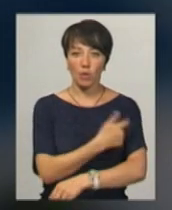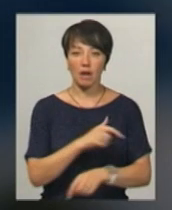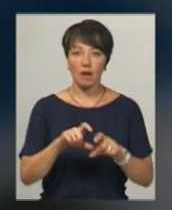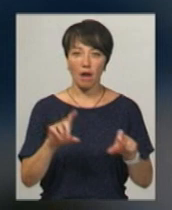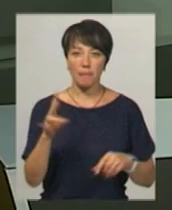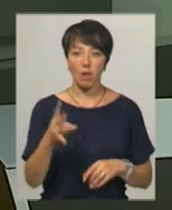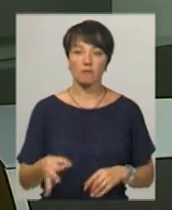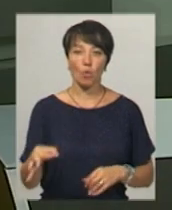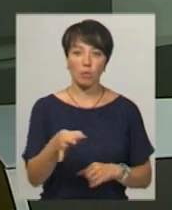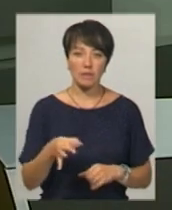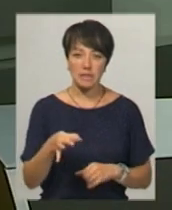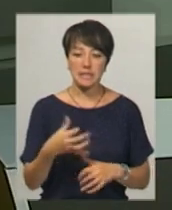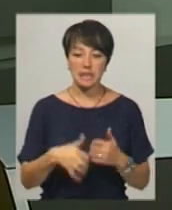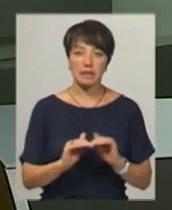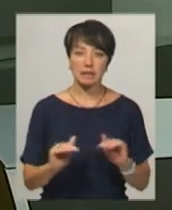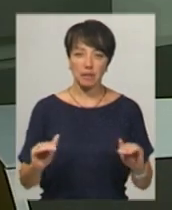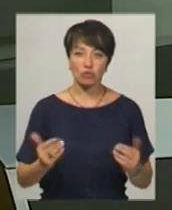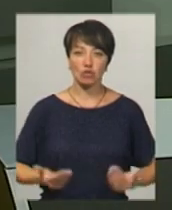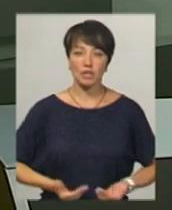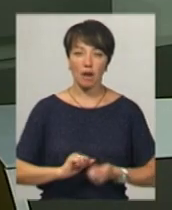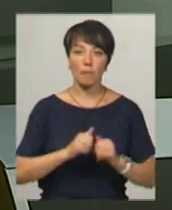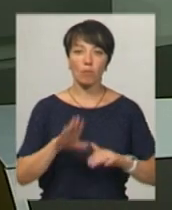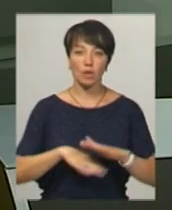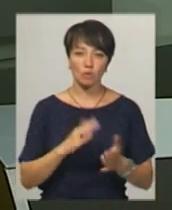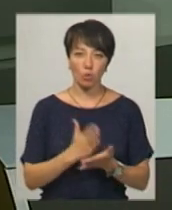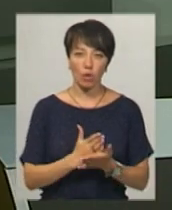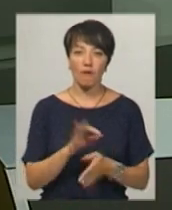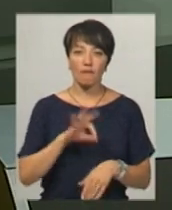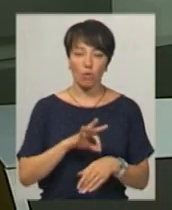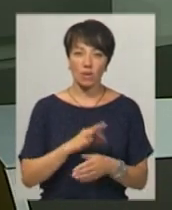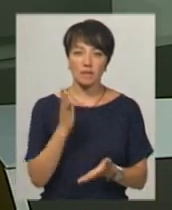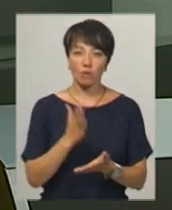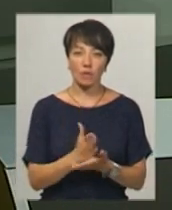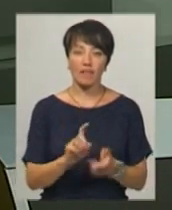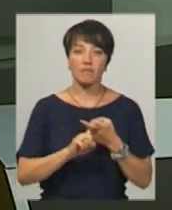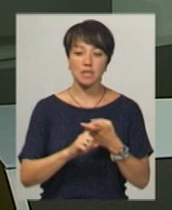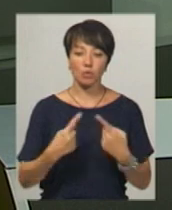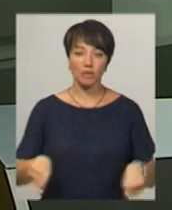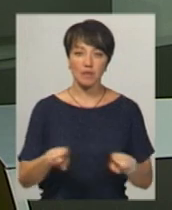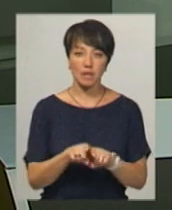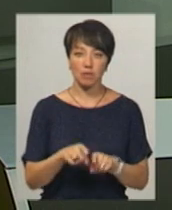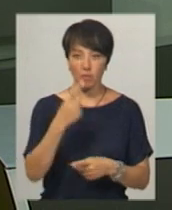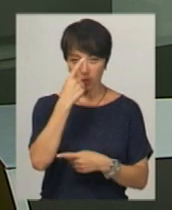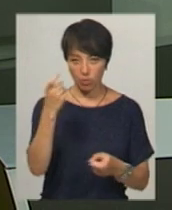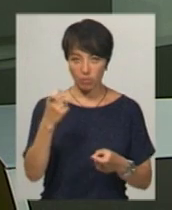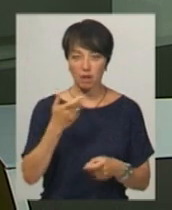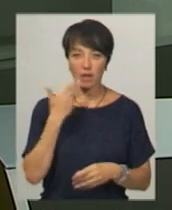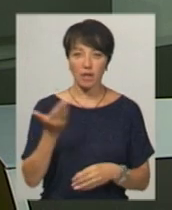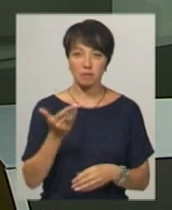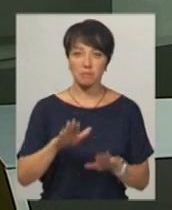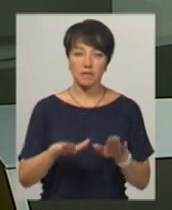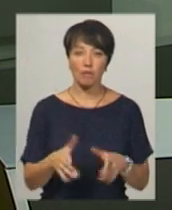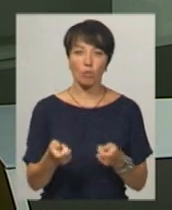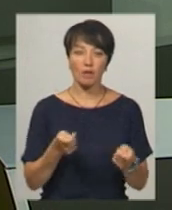Миколаївської області. Серед дітей – жителі Кам'янця Подільського. Хворі знаходяться у інфекційному відділенні. Про це повідомила речниця